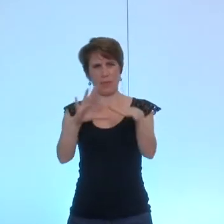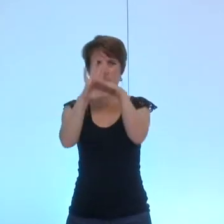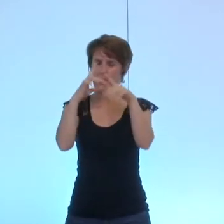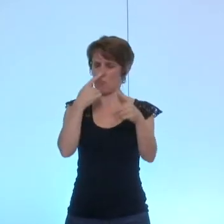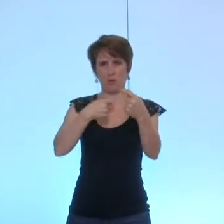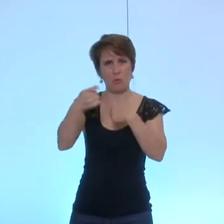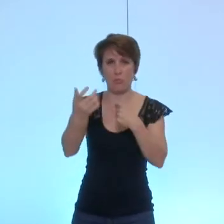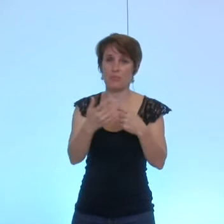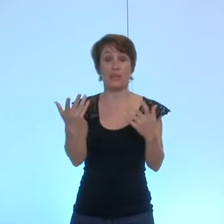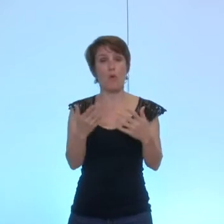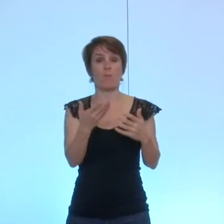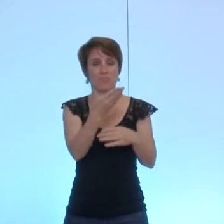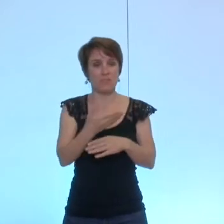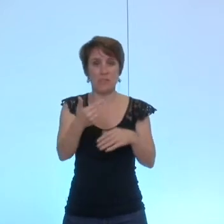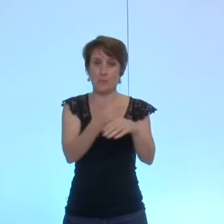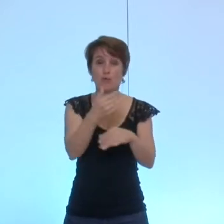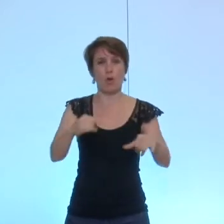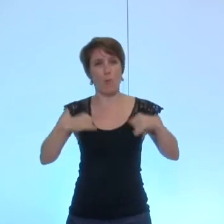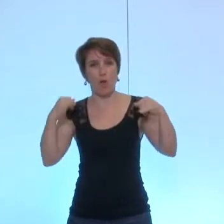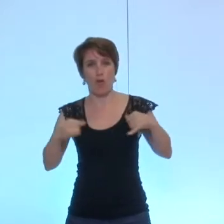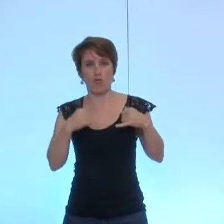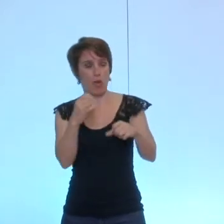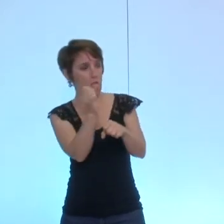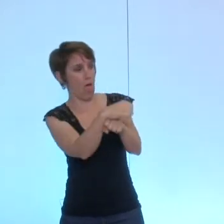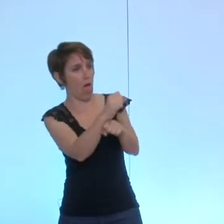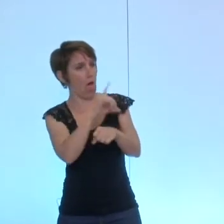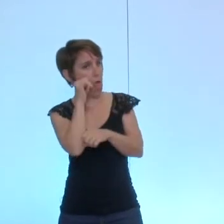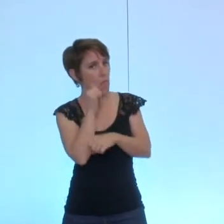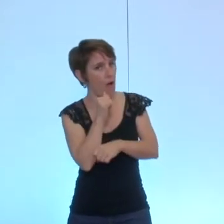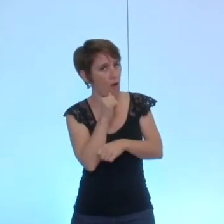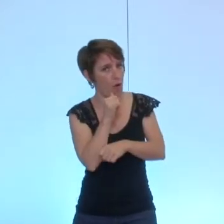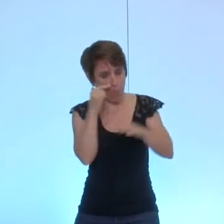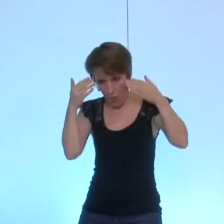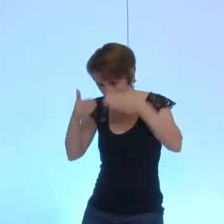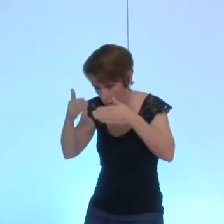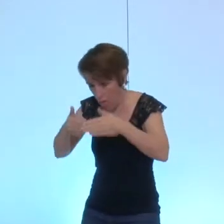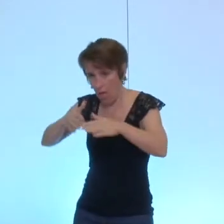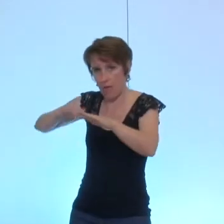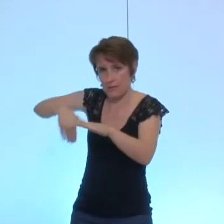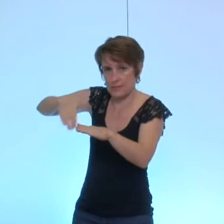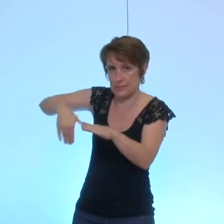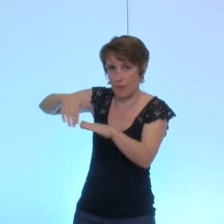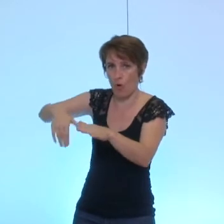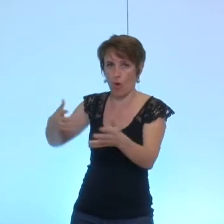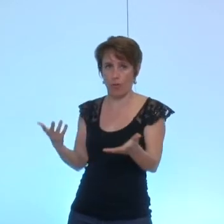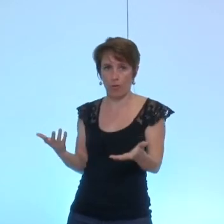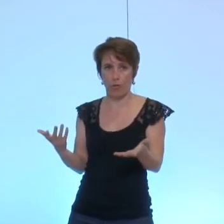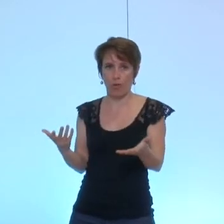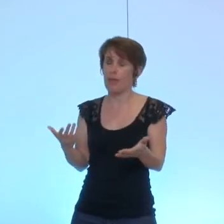qui se détournent de leurs parents pour protiquer le skate et non l'élevage et c'est là que le bas blesse mes chers collègues